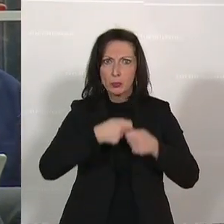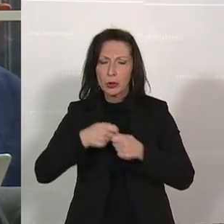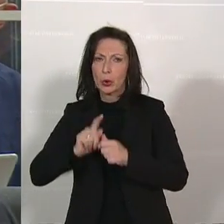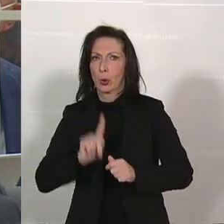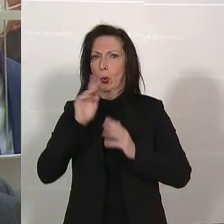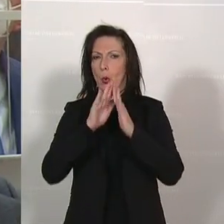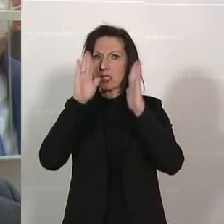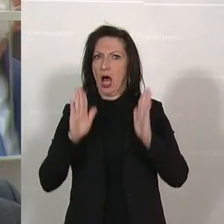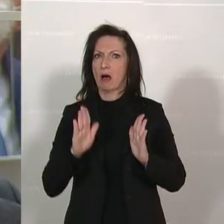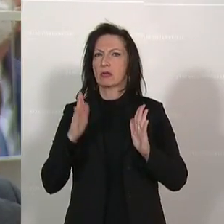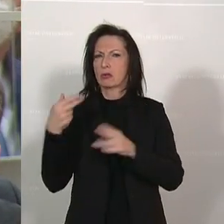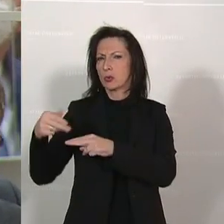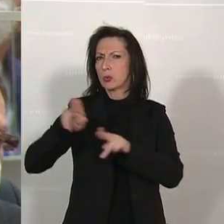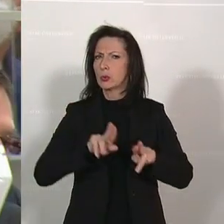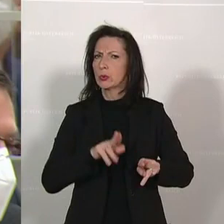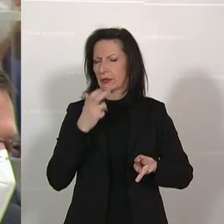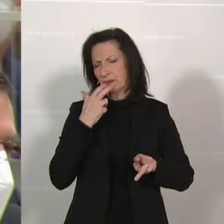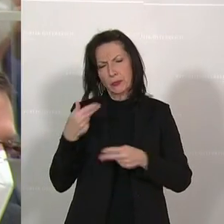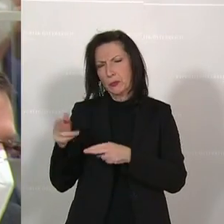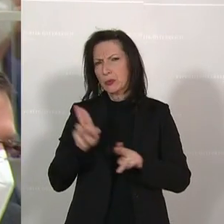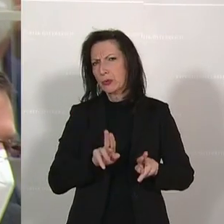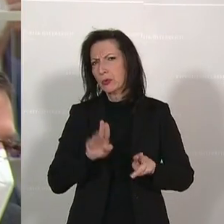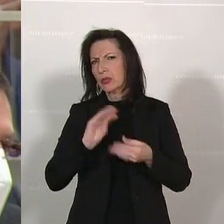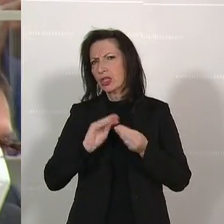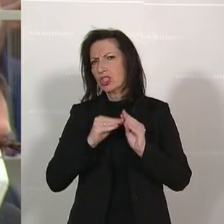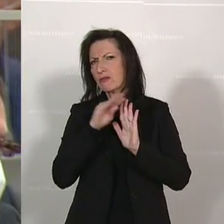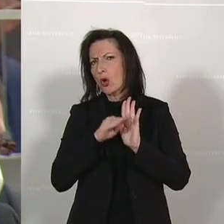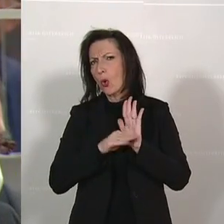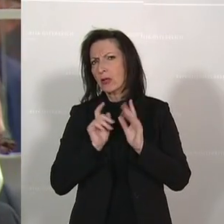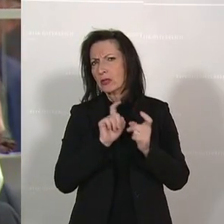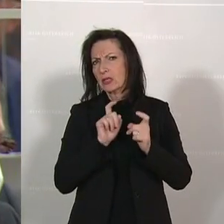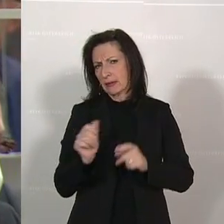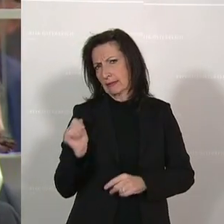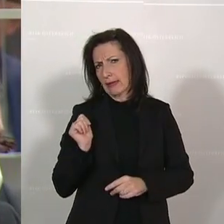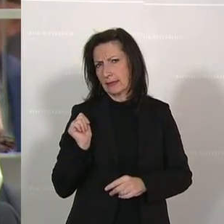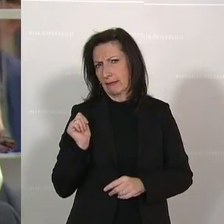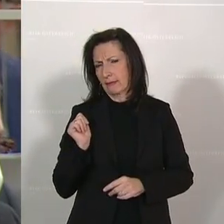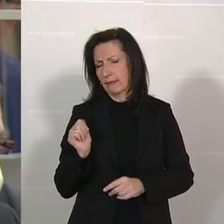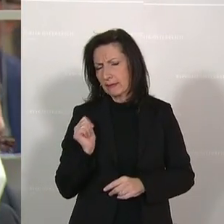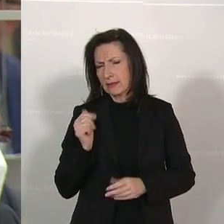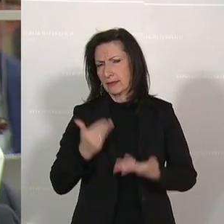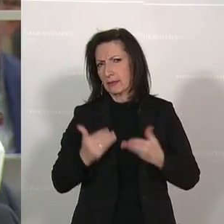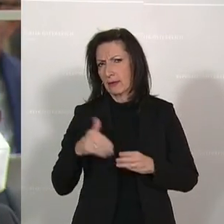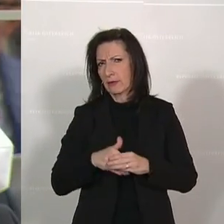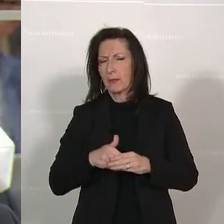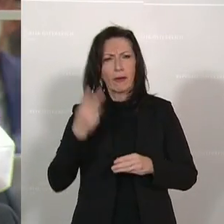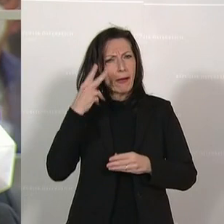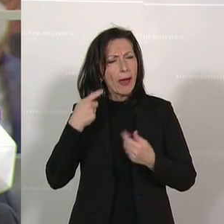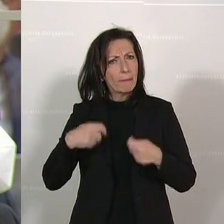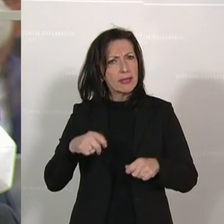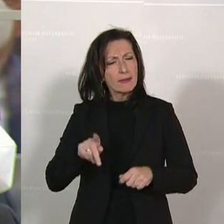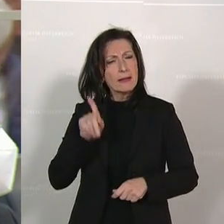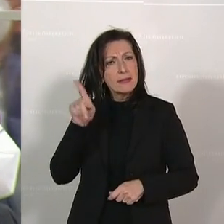Ich möchte zurückkommen auf die Geschäftsordnungsdebatte von gestern in der Sitzung, Herr Präsident, in der Sie